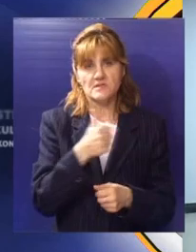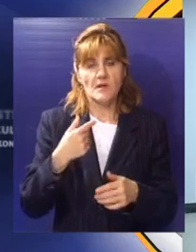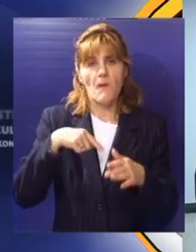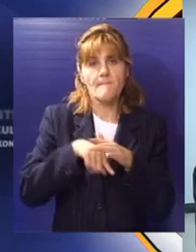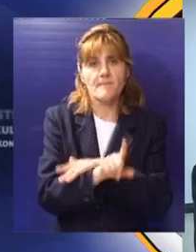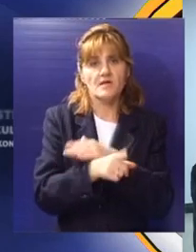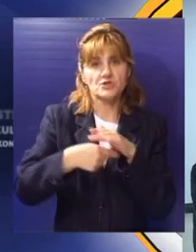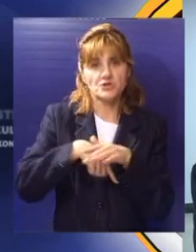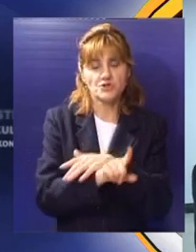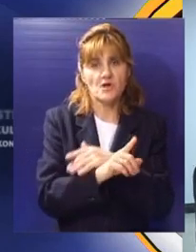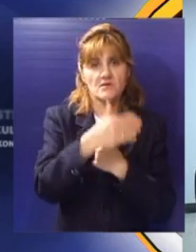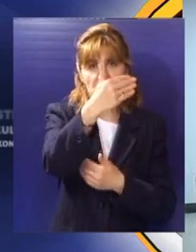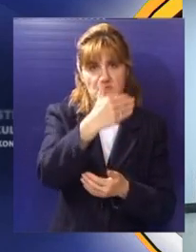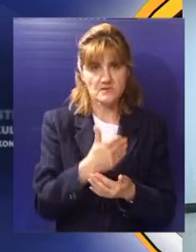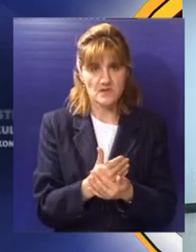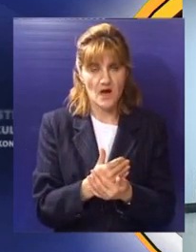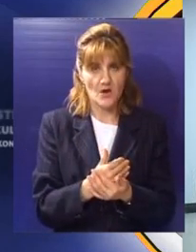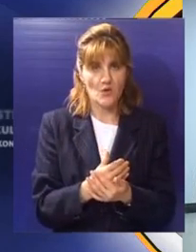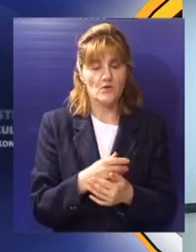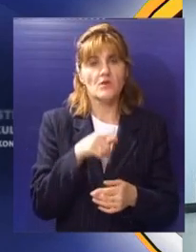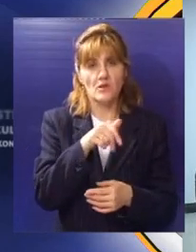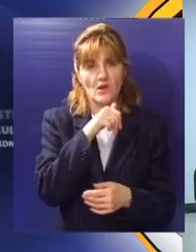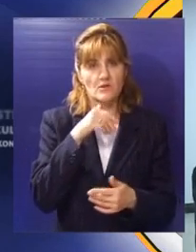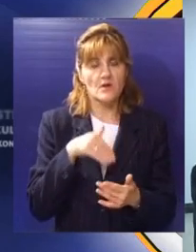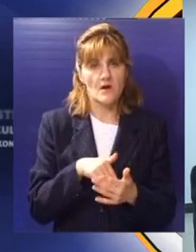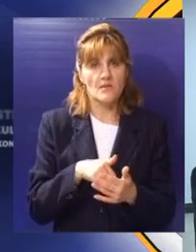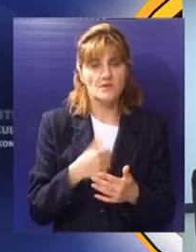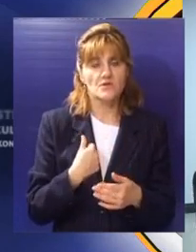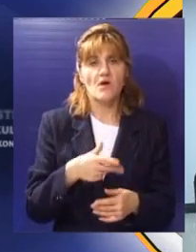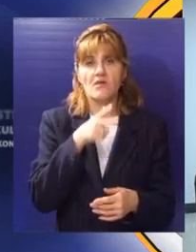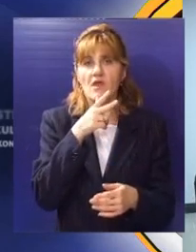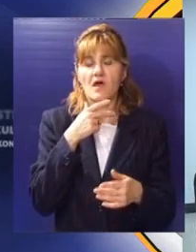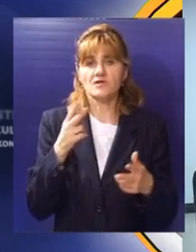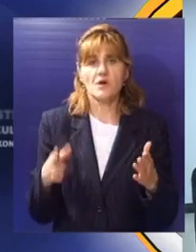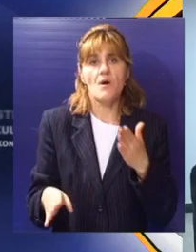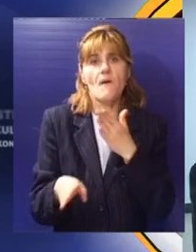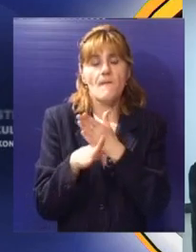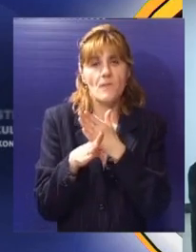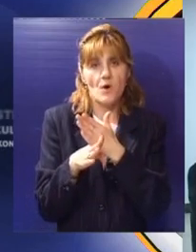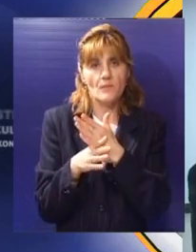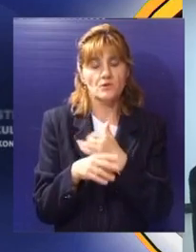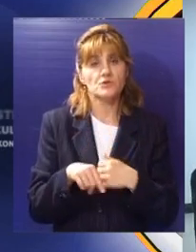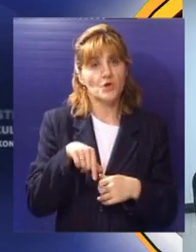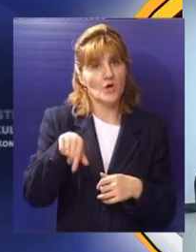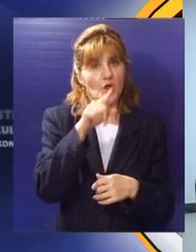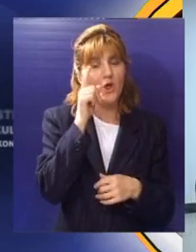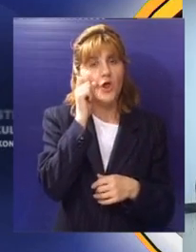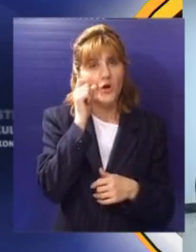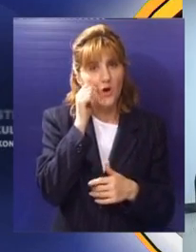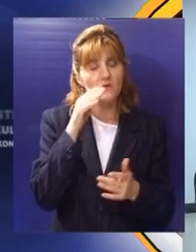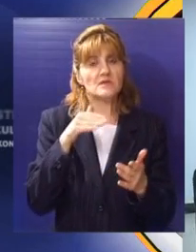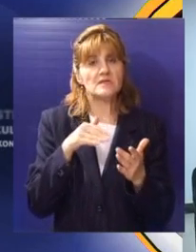Jedino ako će bježati od zakona jedino ako će doći vidi do ruba onda će se nekako zatražiti pomoć. Ali prvenstveno trebaju oni